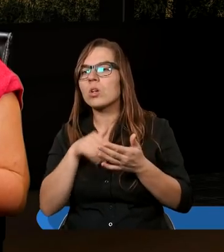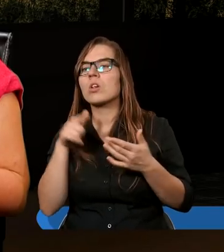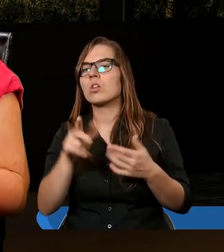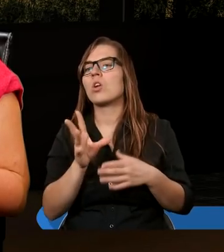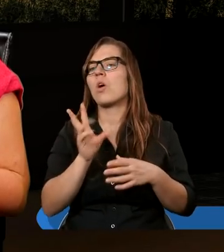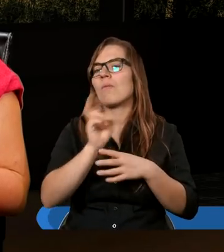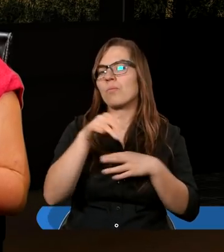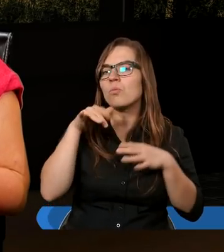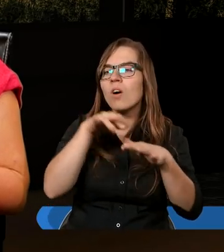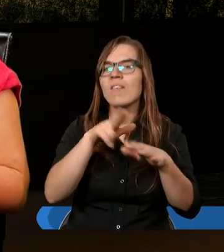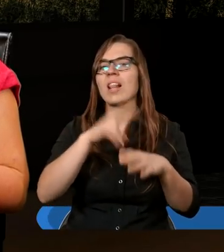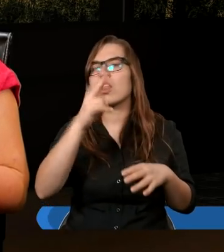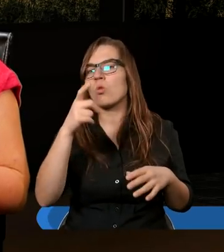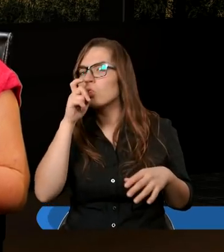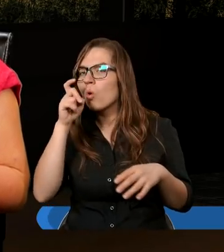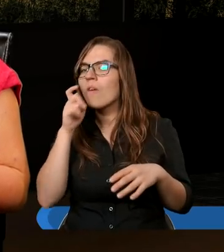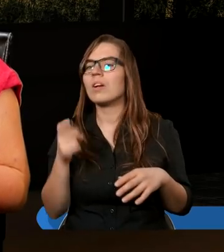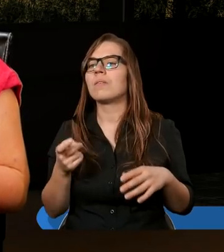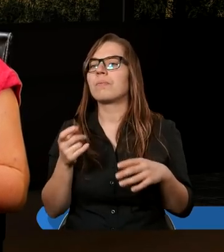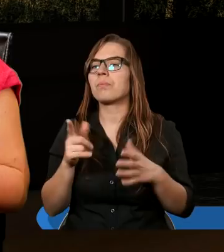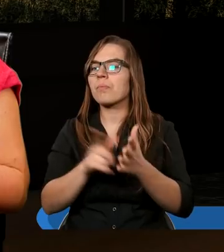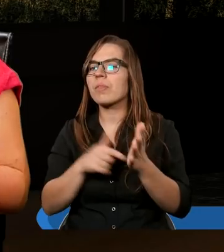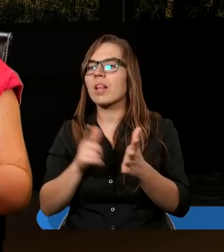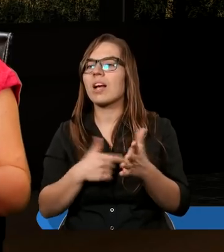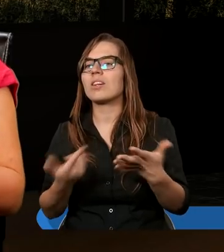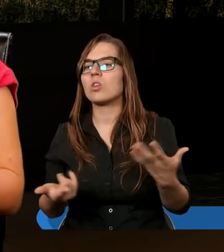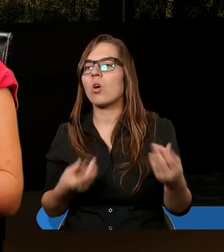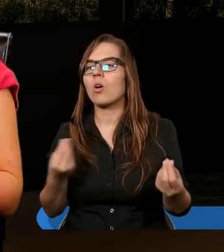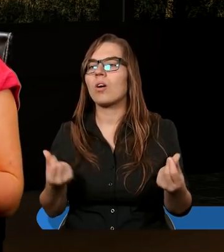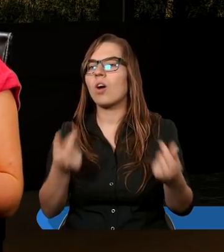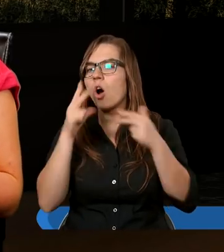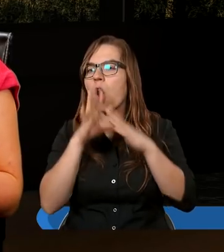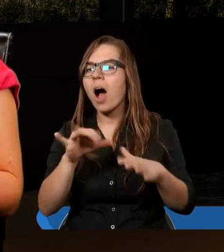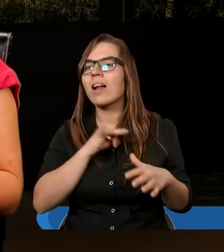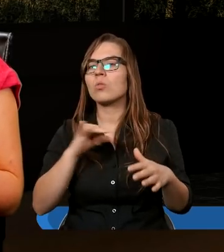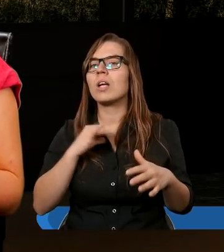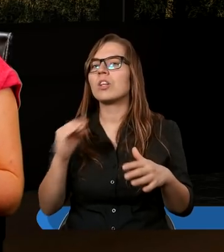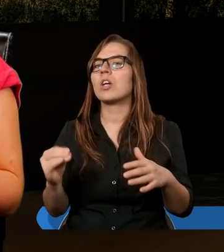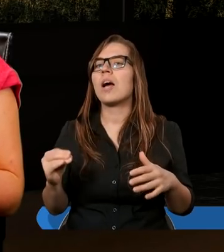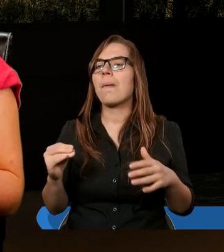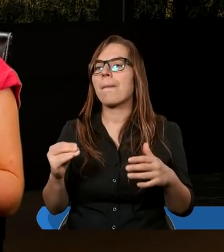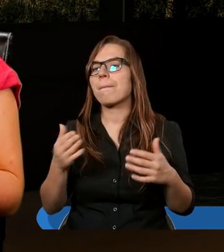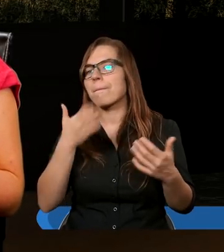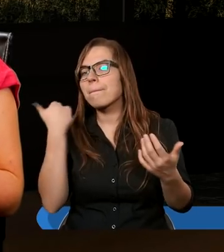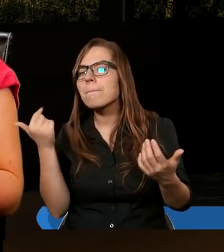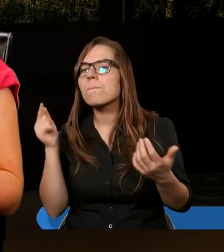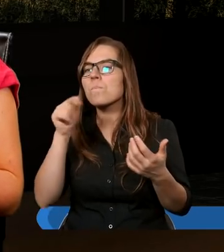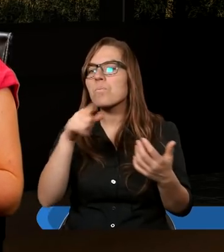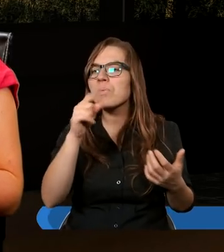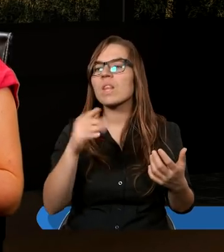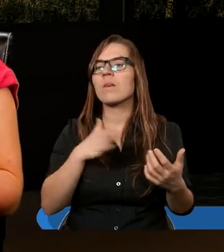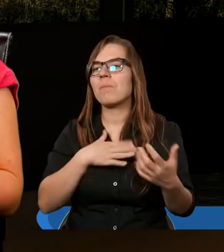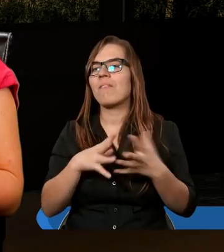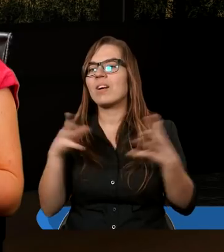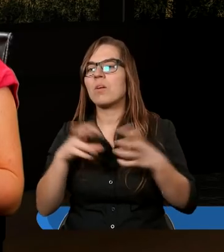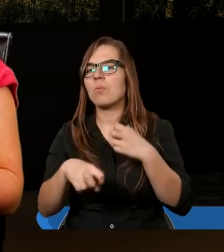to wpływa na drugiego człowieka i często okazuje się, że ja przychodzę i mam